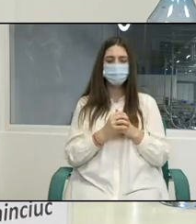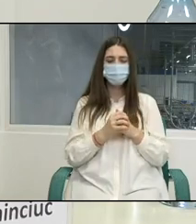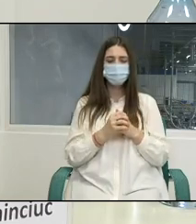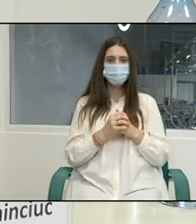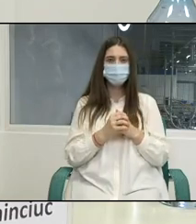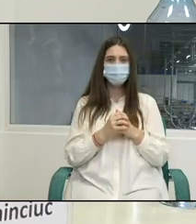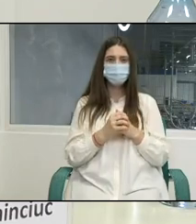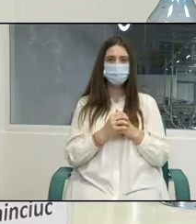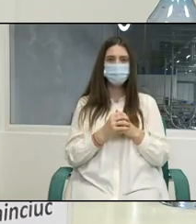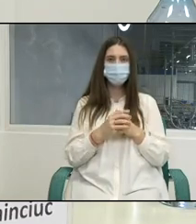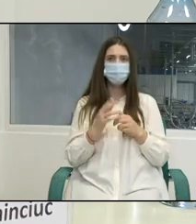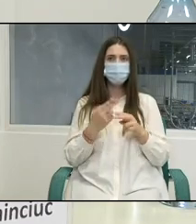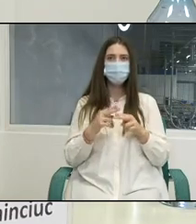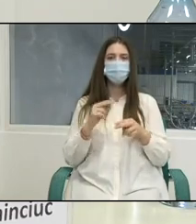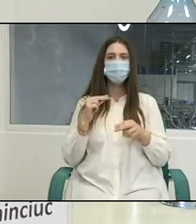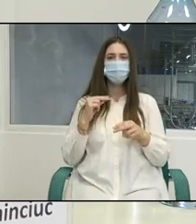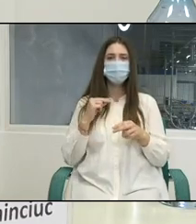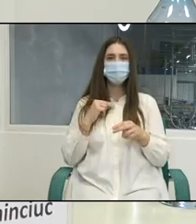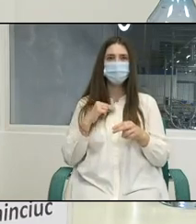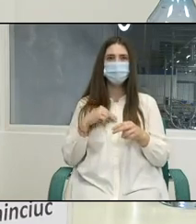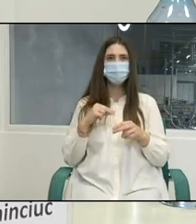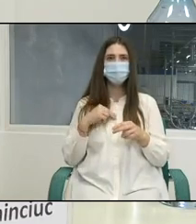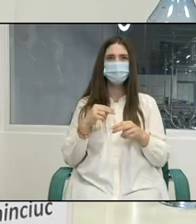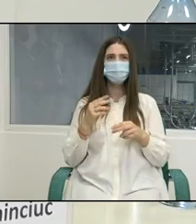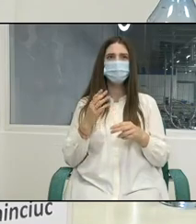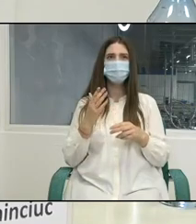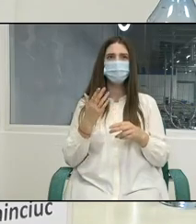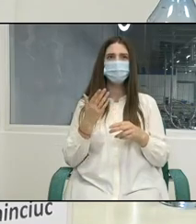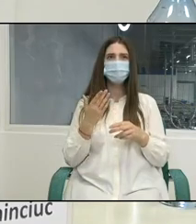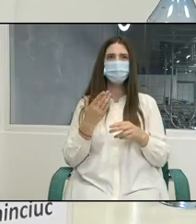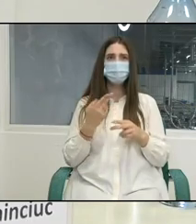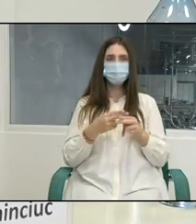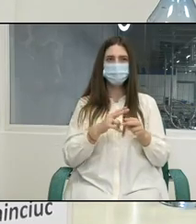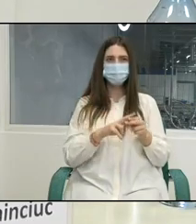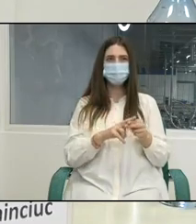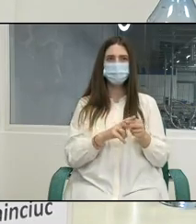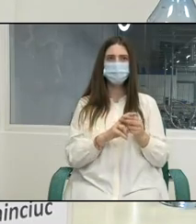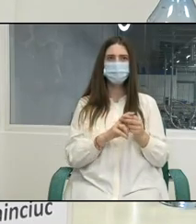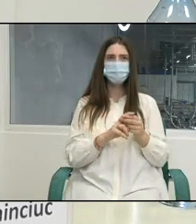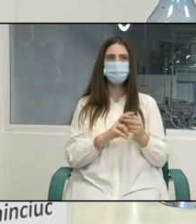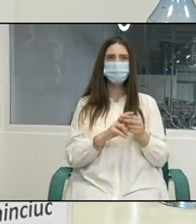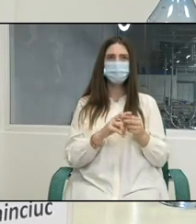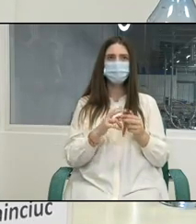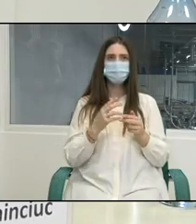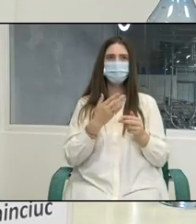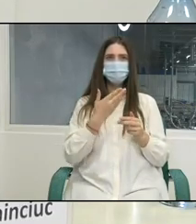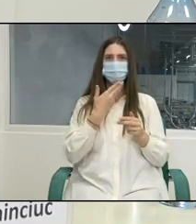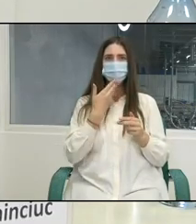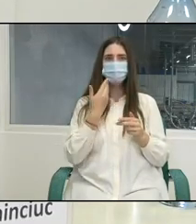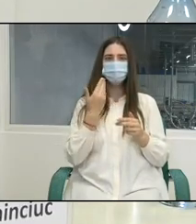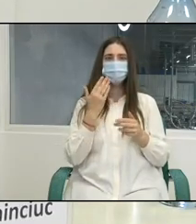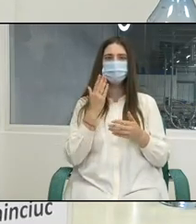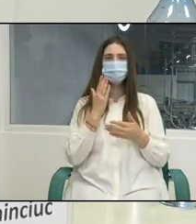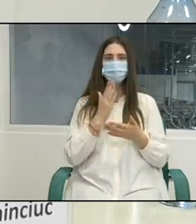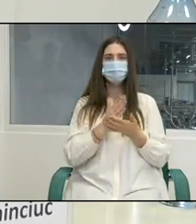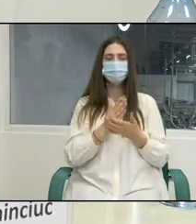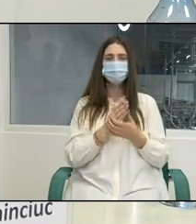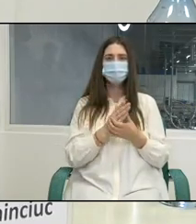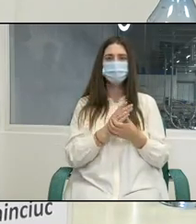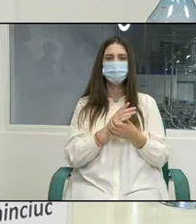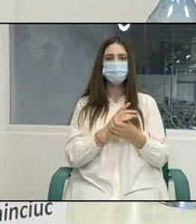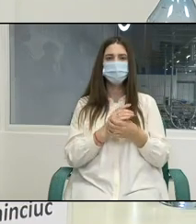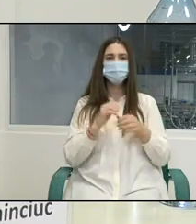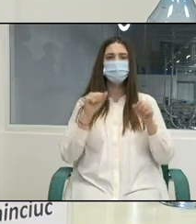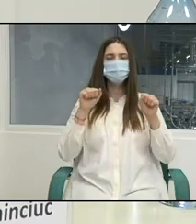Dar lucrul acesta nu trebuie să se întâmple sau să fie obținut prin reducerea